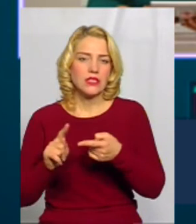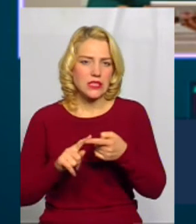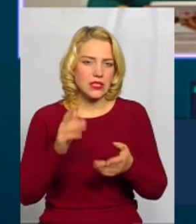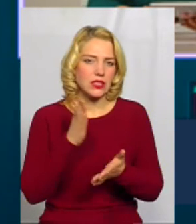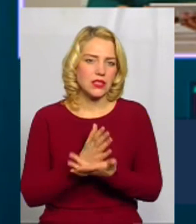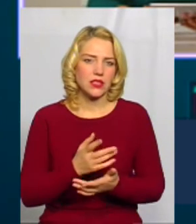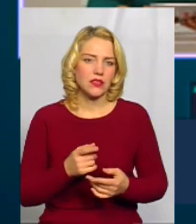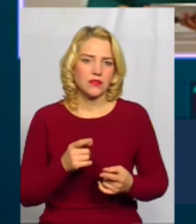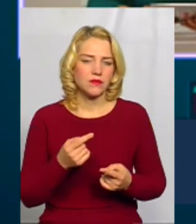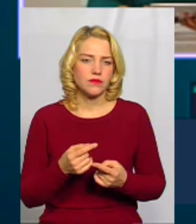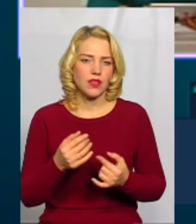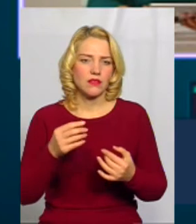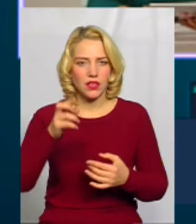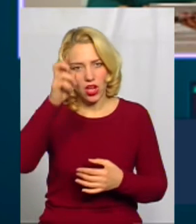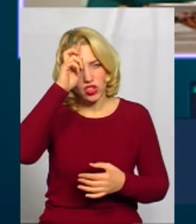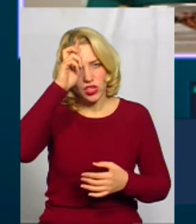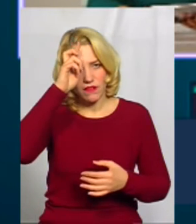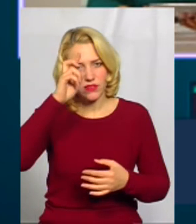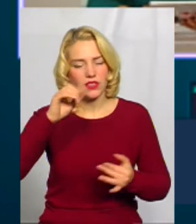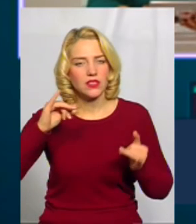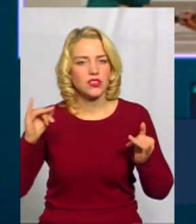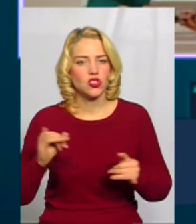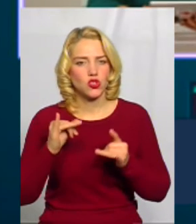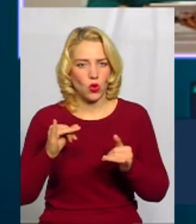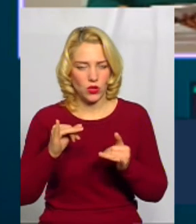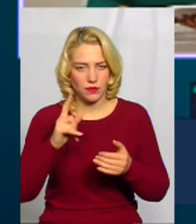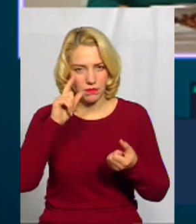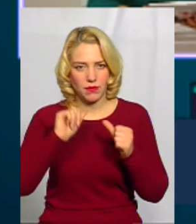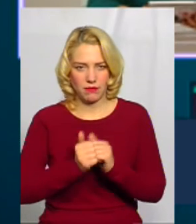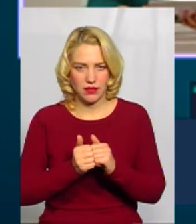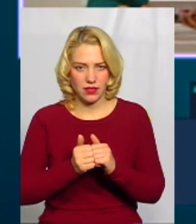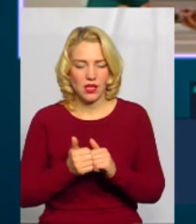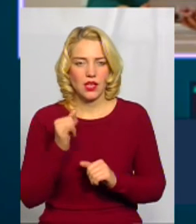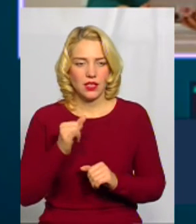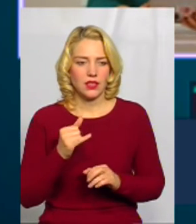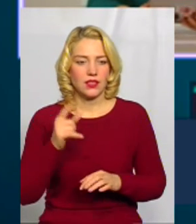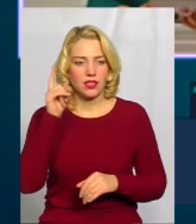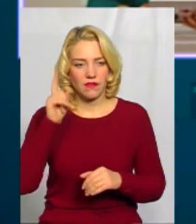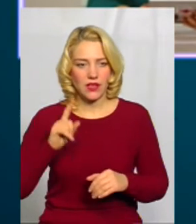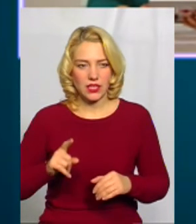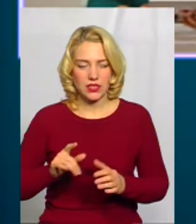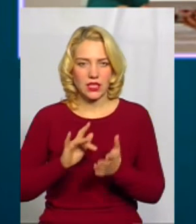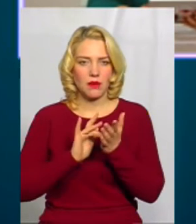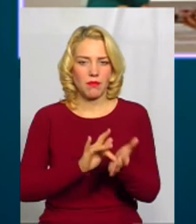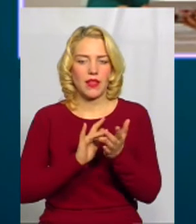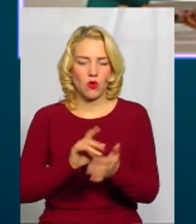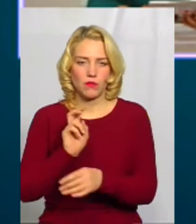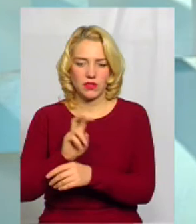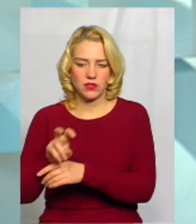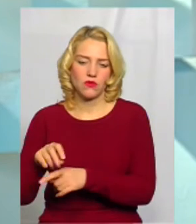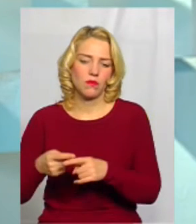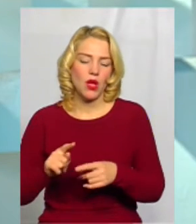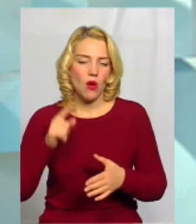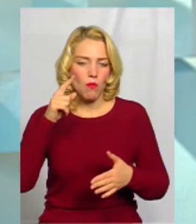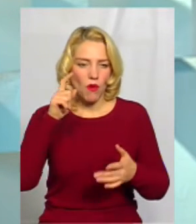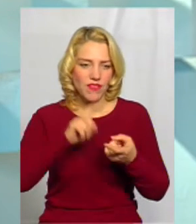народу, я думаю, це надбання держави Україна. І з єврейським паломництвом пов'язано дуже багато